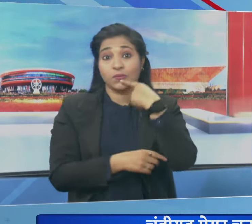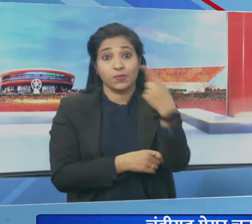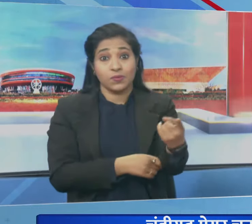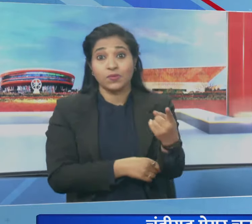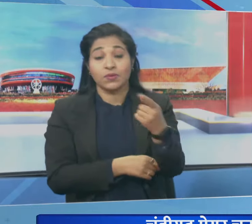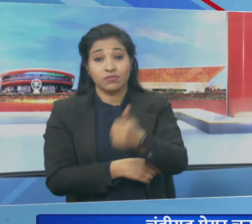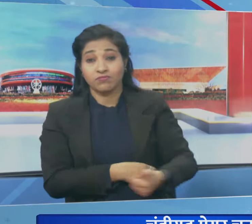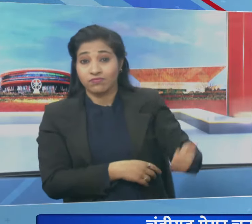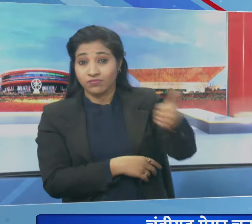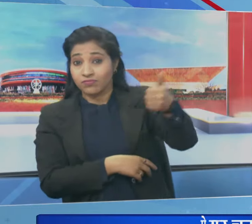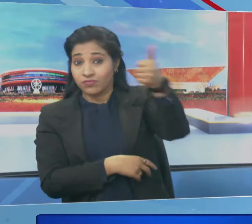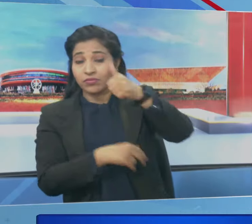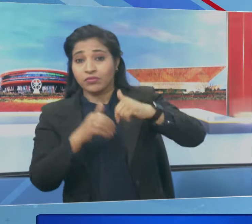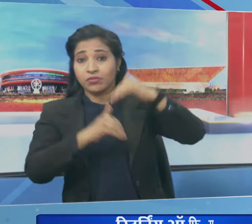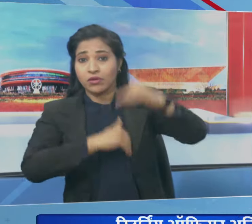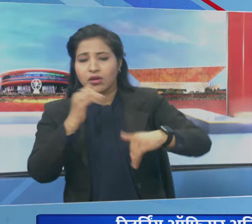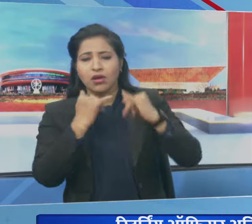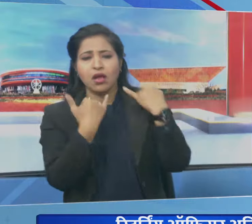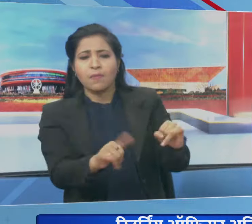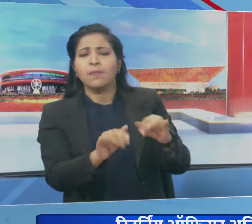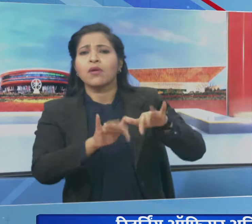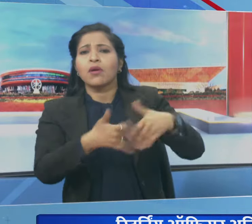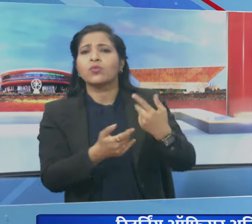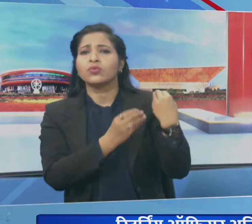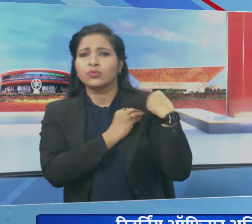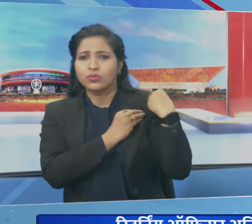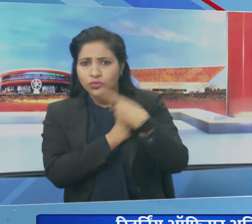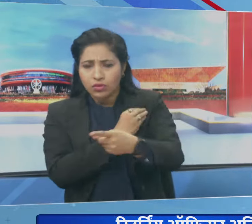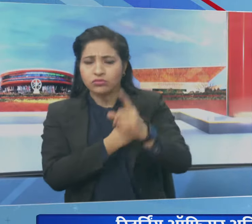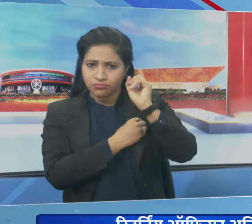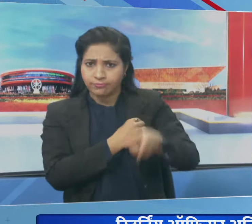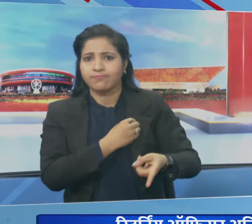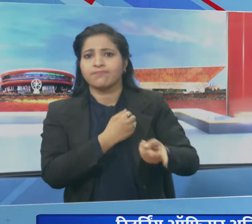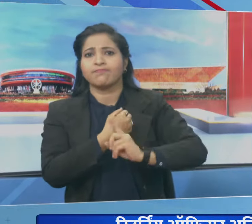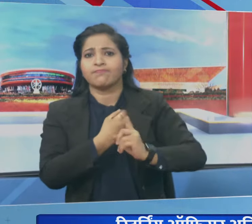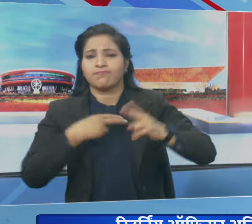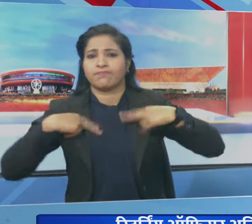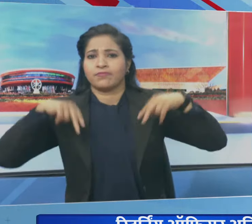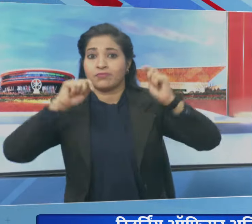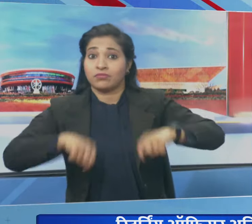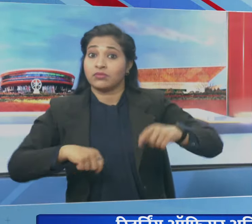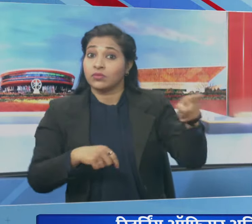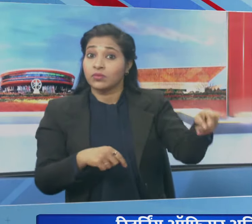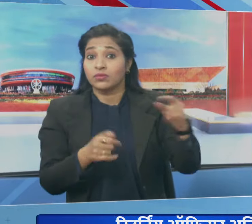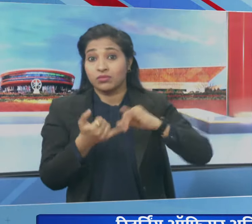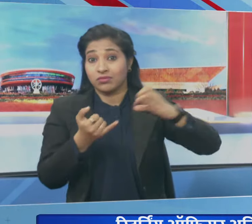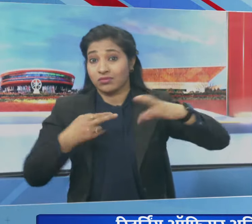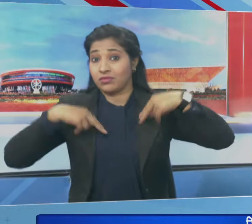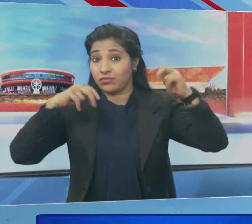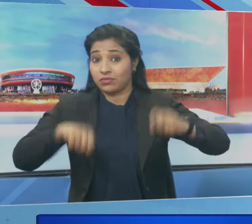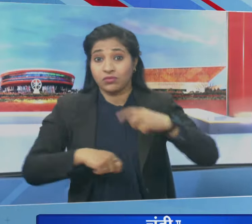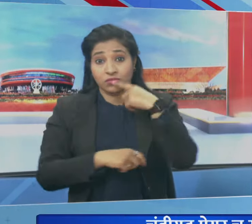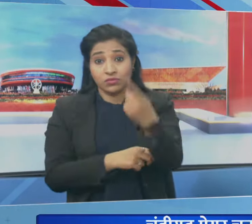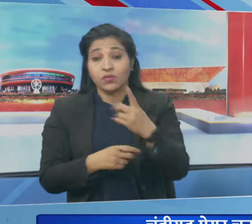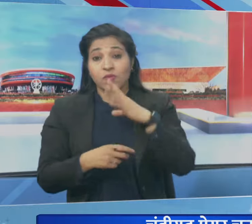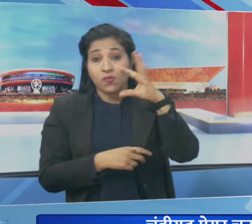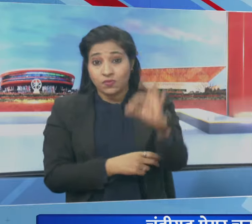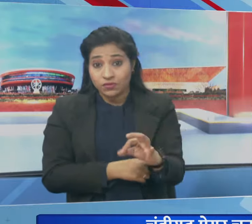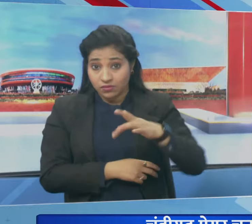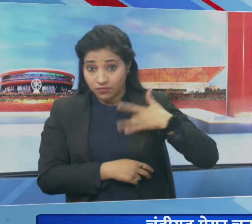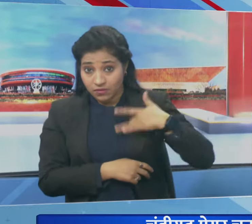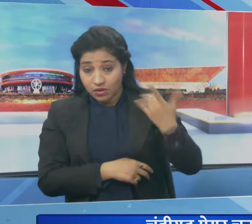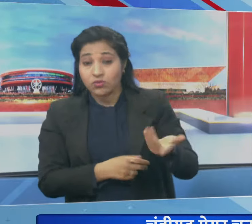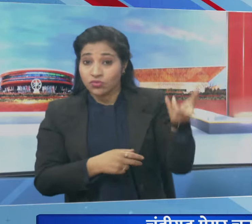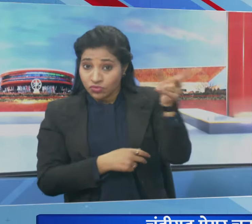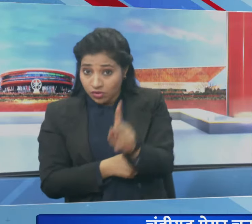अधिकारी मतपत्र कैसे खराब कर सकते हैं उस पर मुकत्मा चलना चाहिए सुप्रीम कोर्ट ने कहा था कि जरूरत लगी तो फिर